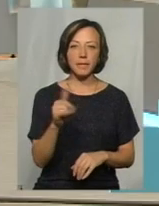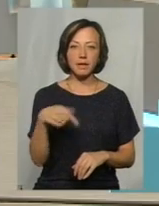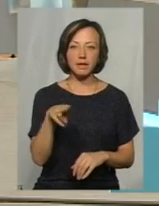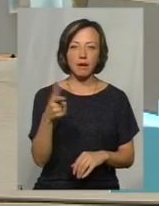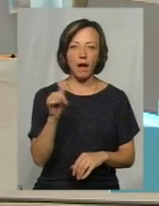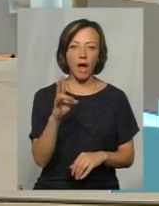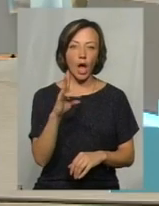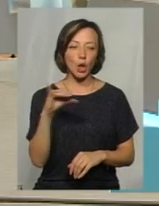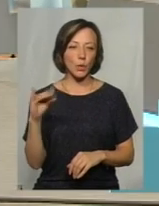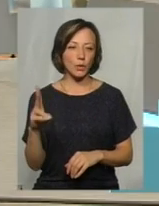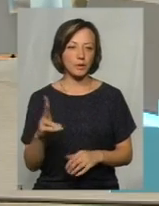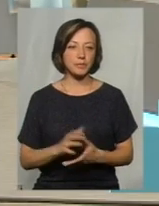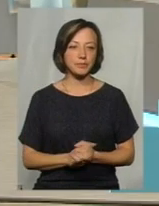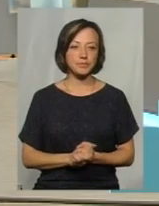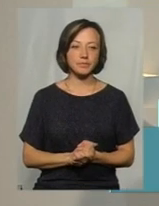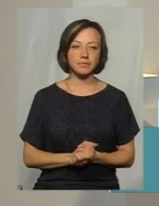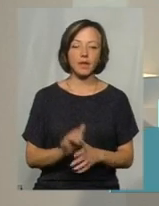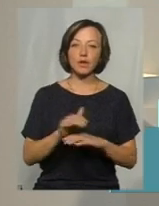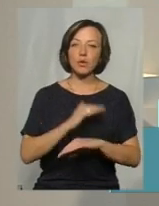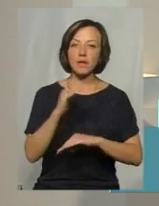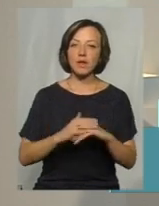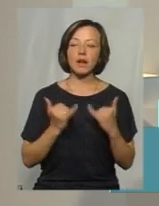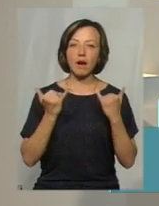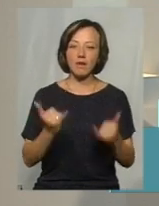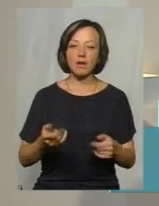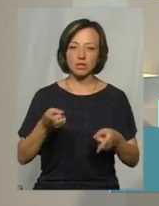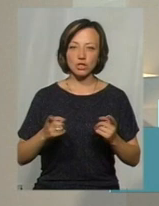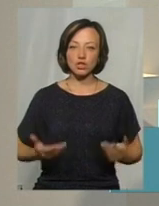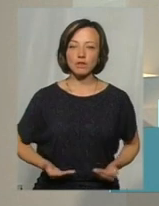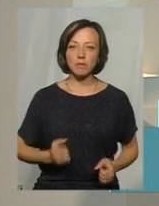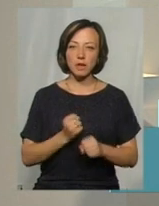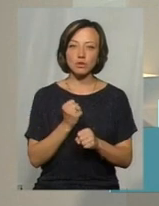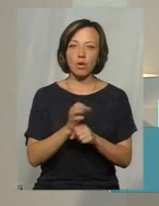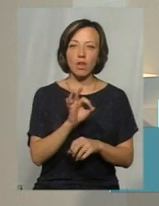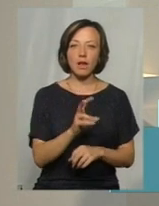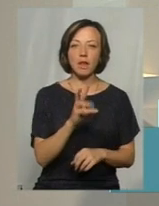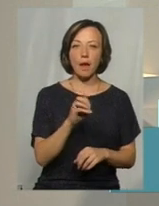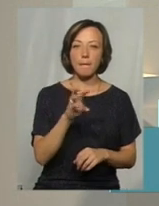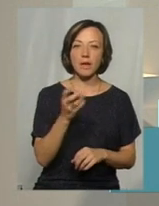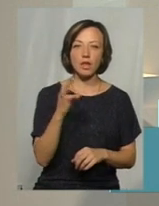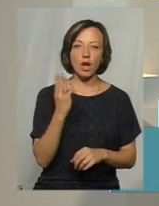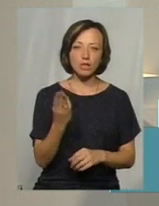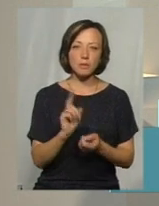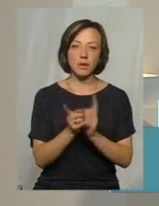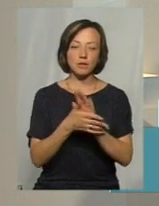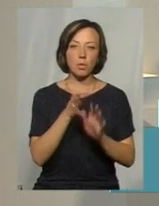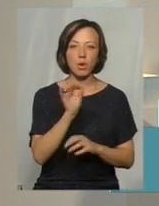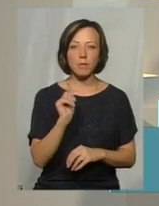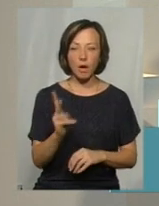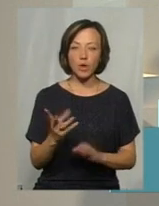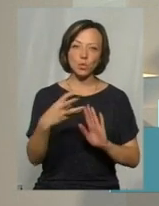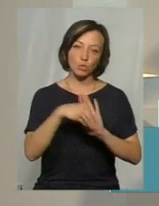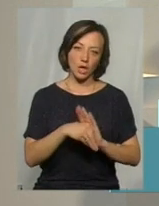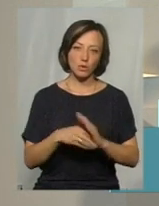Добрий вечір. Шановні глядачі, для вас у студії «Наживо» працюють Олена Кеміняш та Ольга Рибак. Вона прикладає на жестову мову.